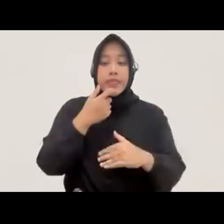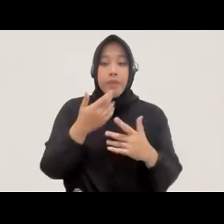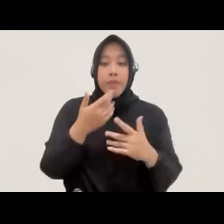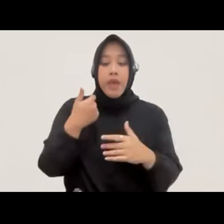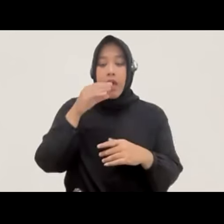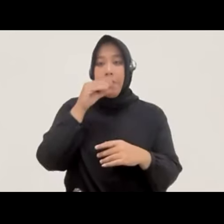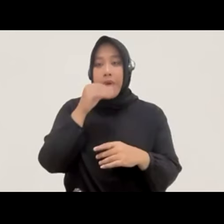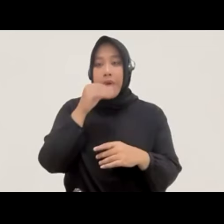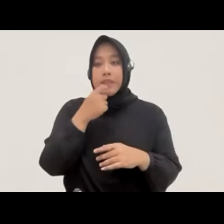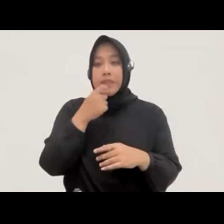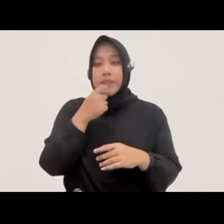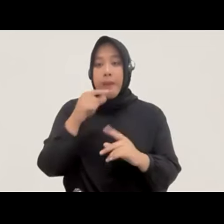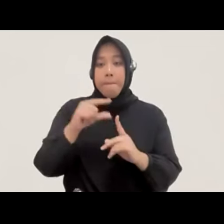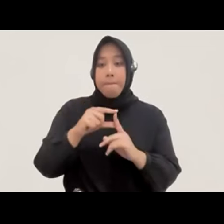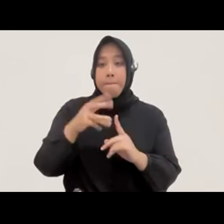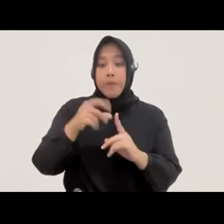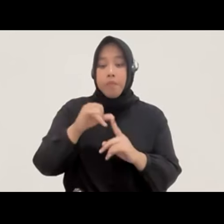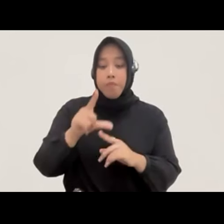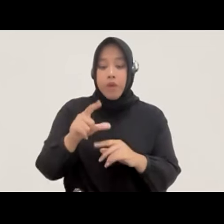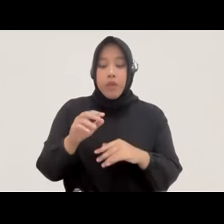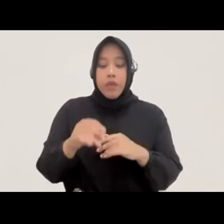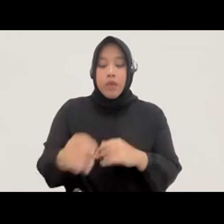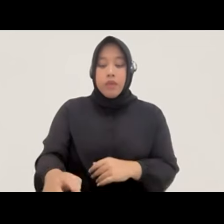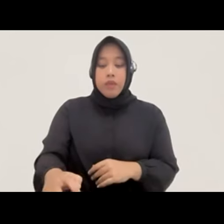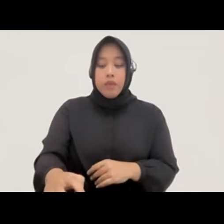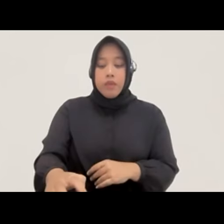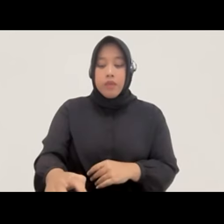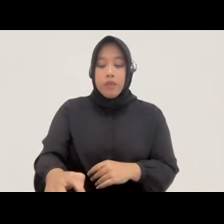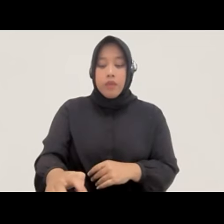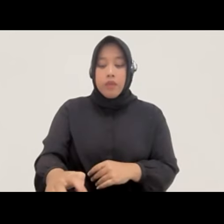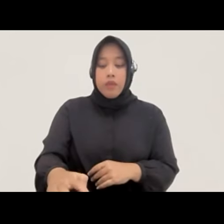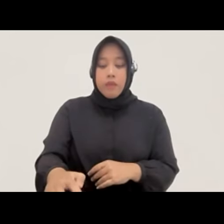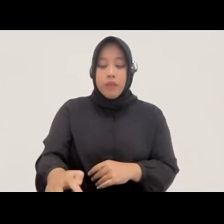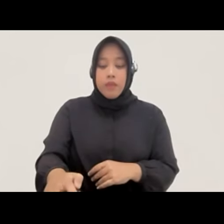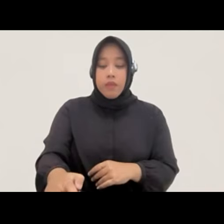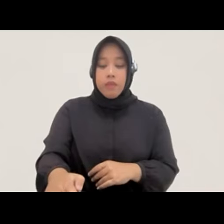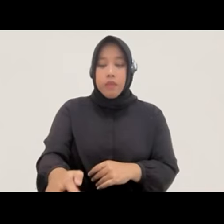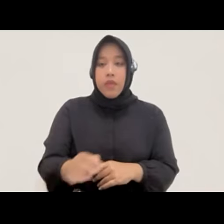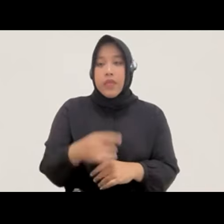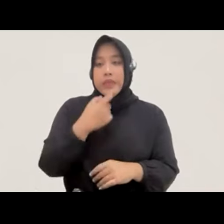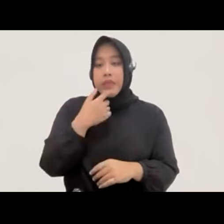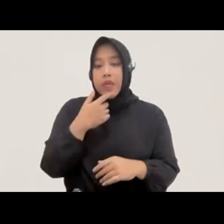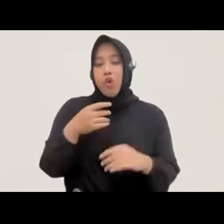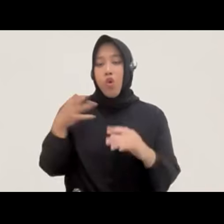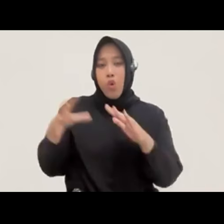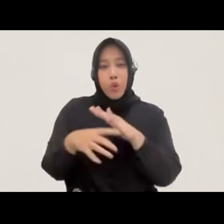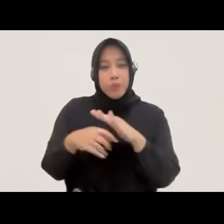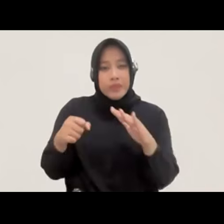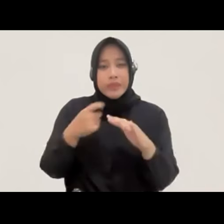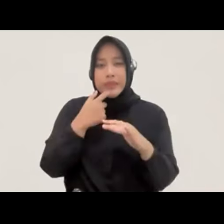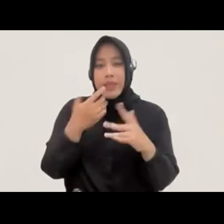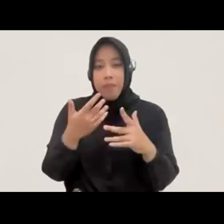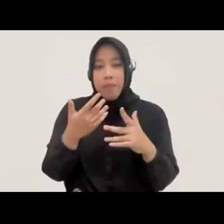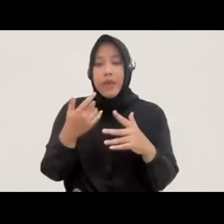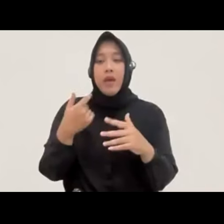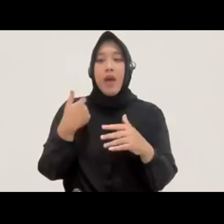Perpol nomor 8 tahun 2021 yang membuka ruang transaksional yang mendapat ujung pada korupsi dan bahwa Perpol 8